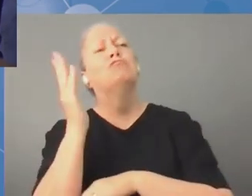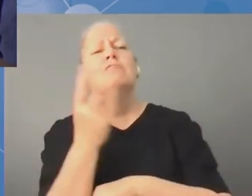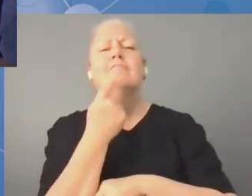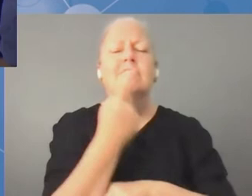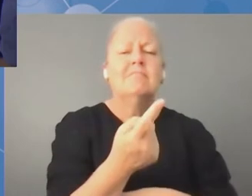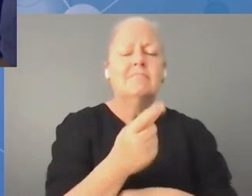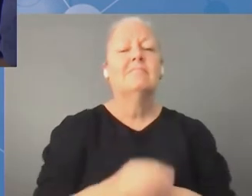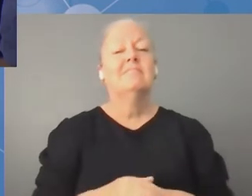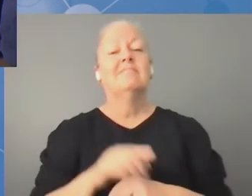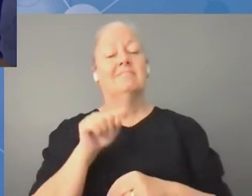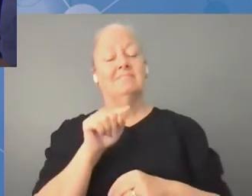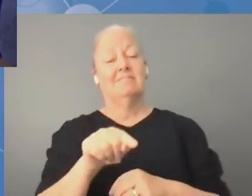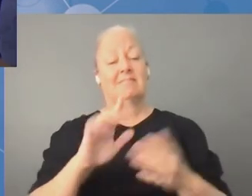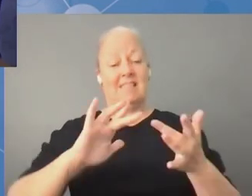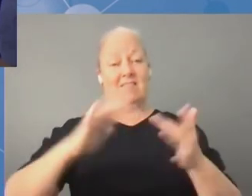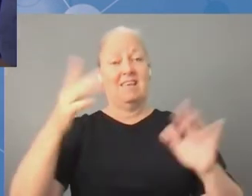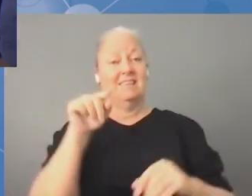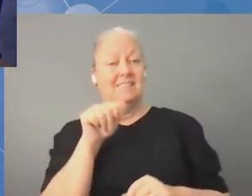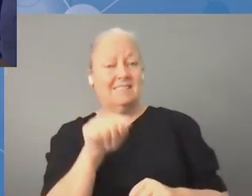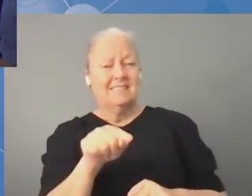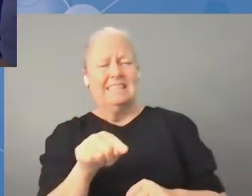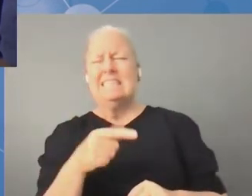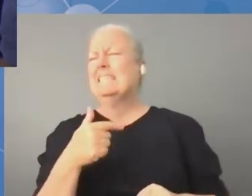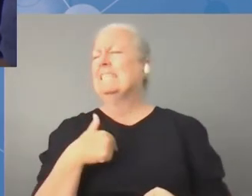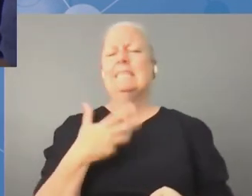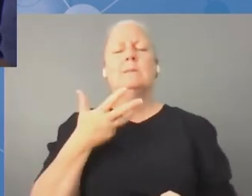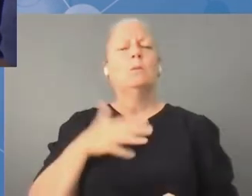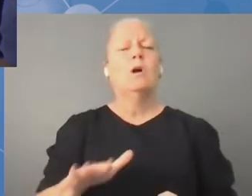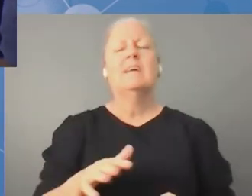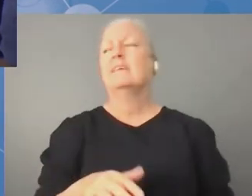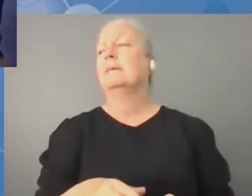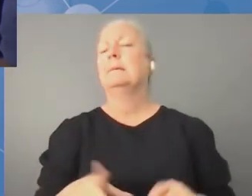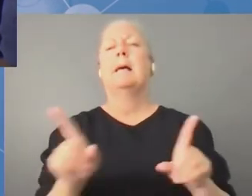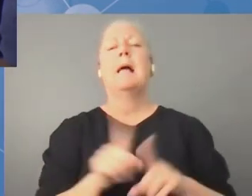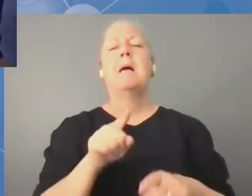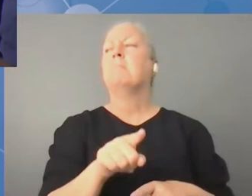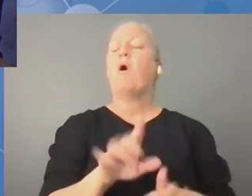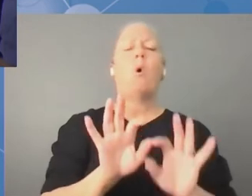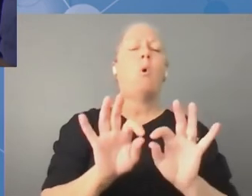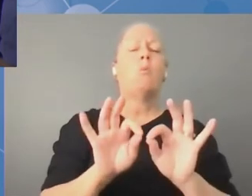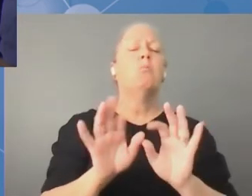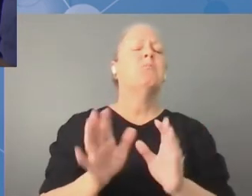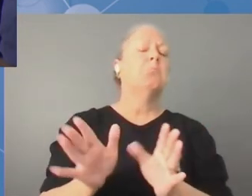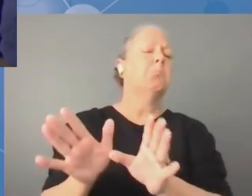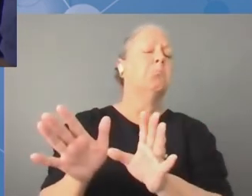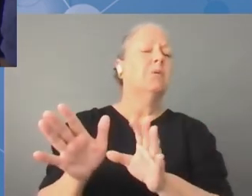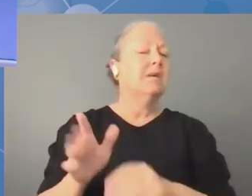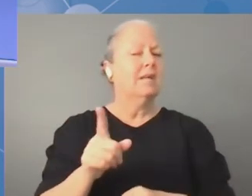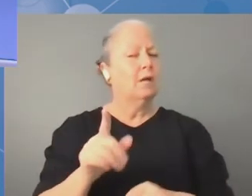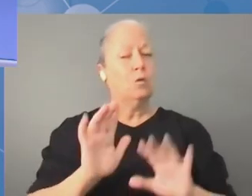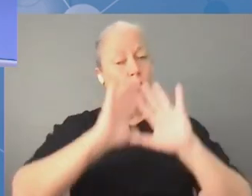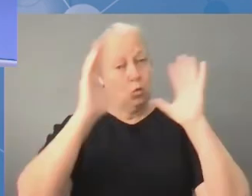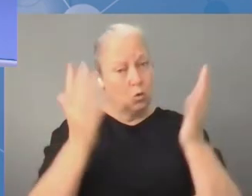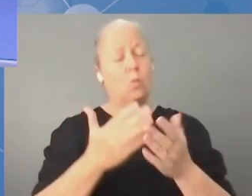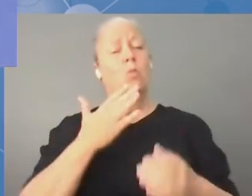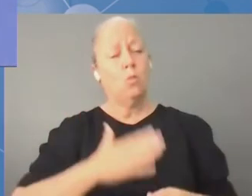powinien mieć dostęp do internetu, aby móc uczyć się, aby móc pracować, aby móc troszyć się o